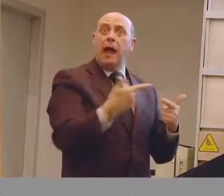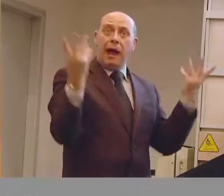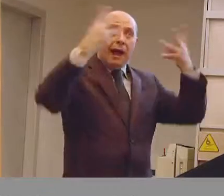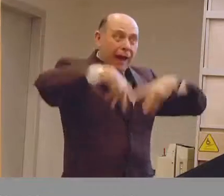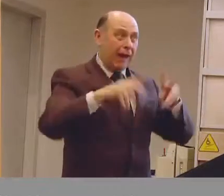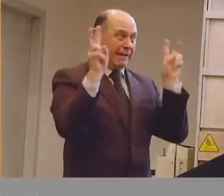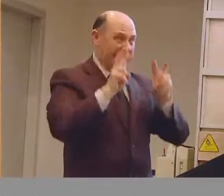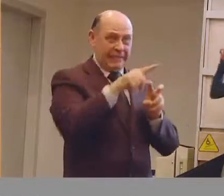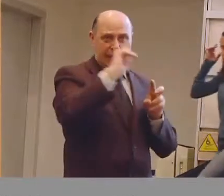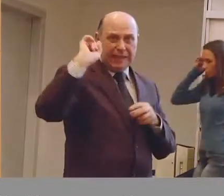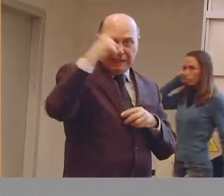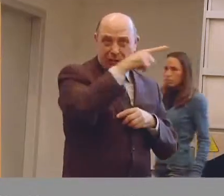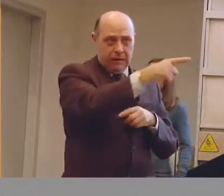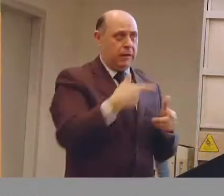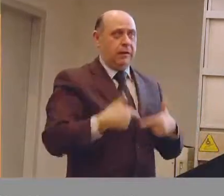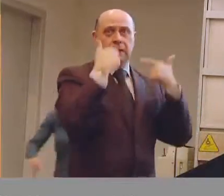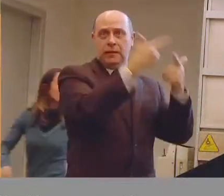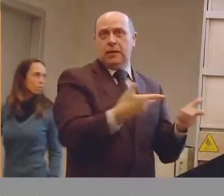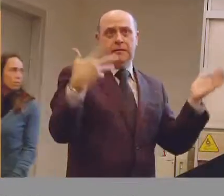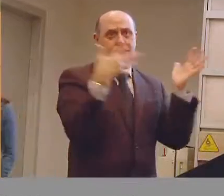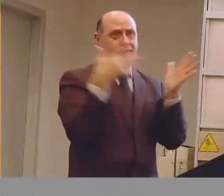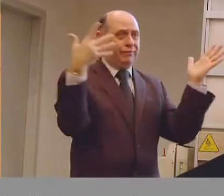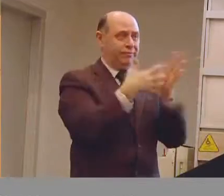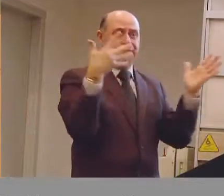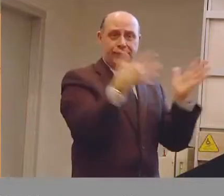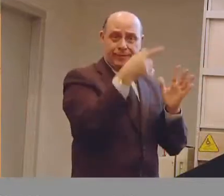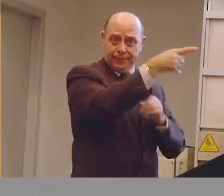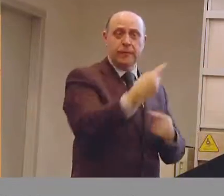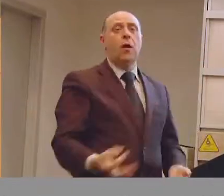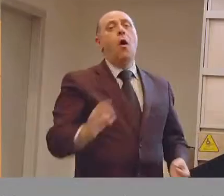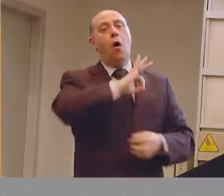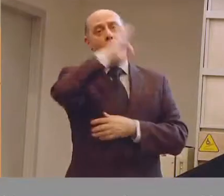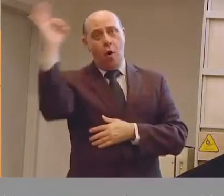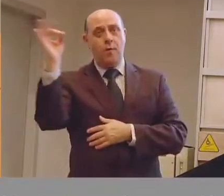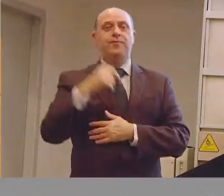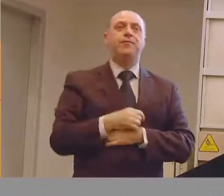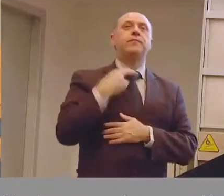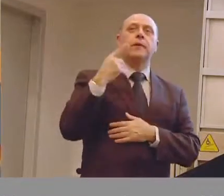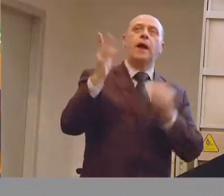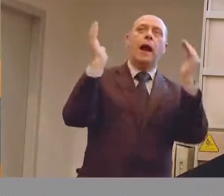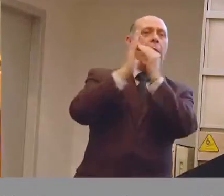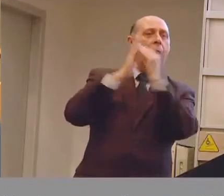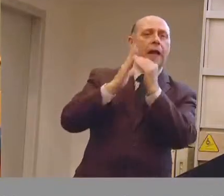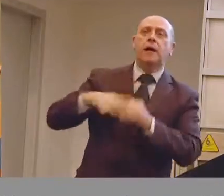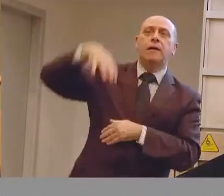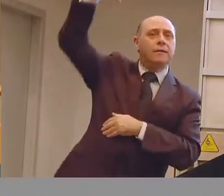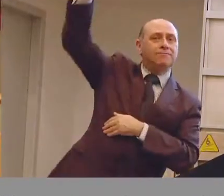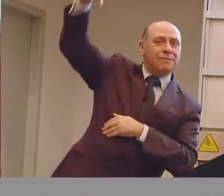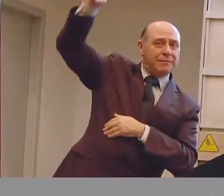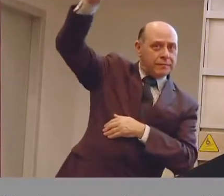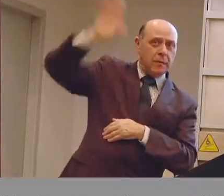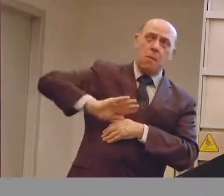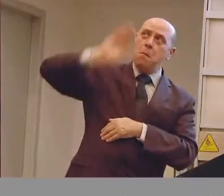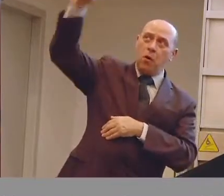sarà poi di difficile gestione successivamente. Oppure se andiamo a vedere una casa che si trova sul picco della montagna, come è capitato